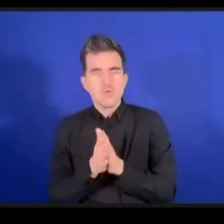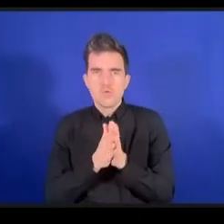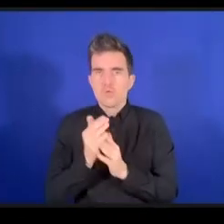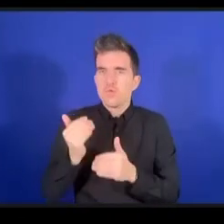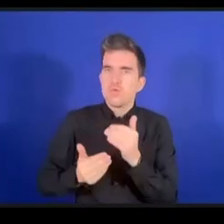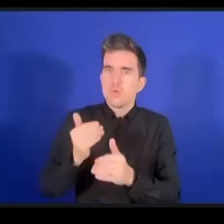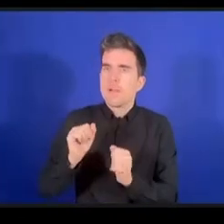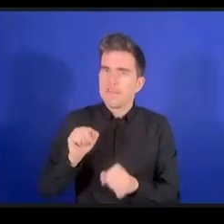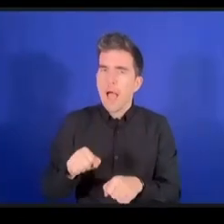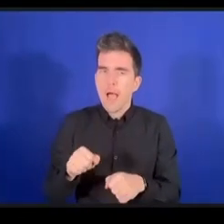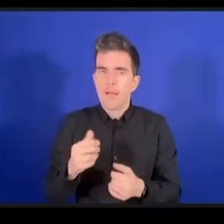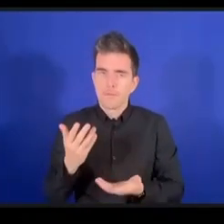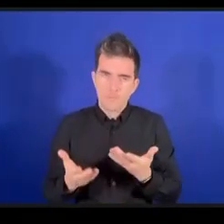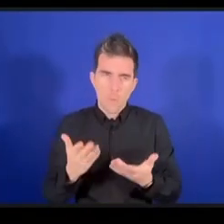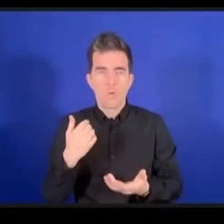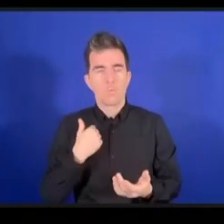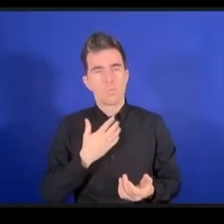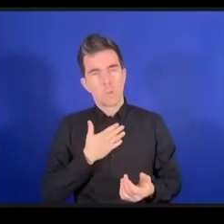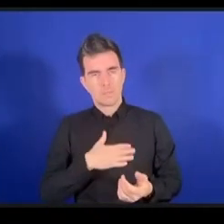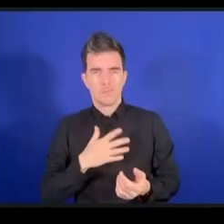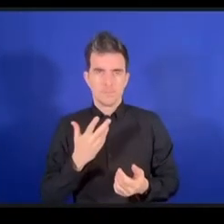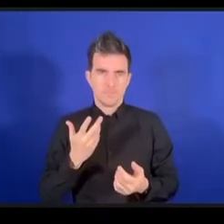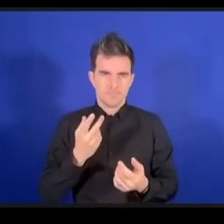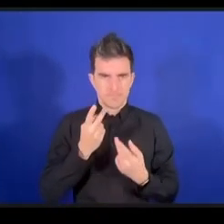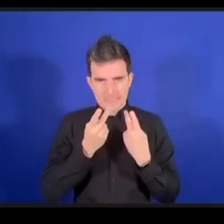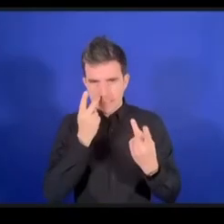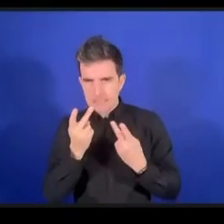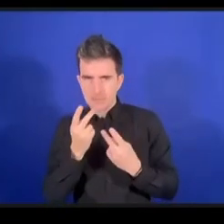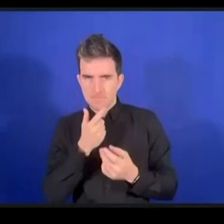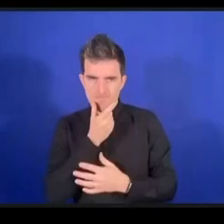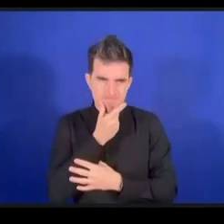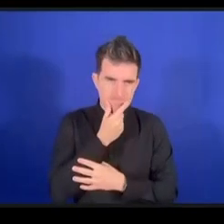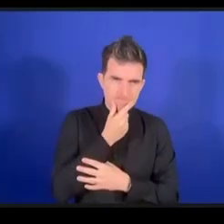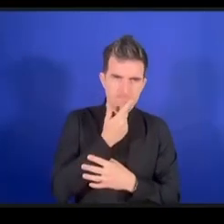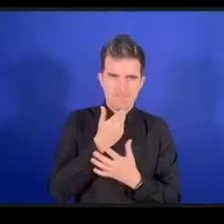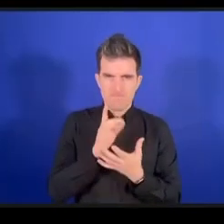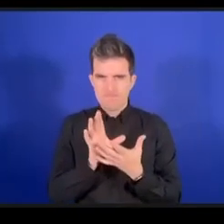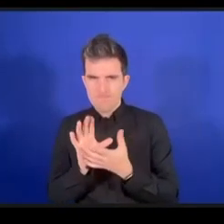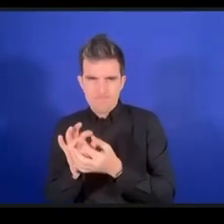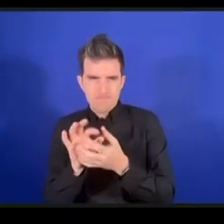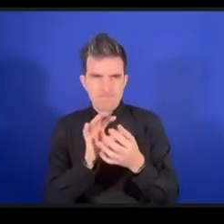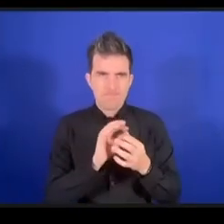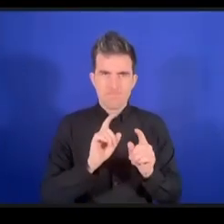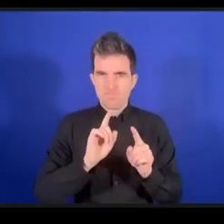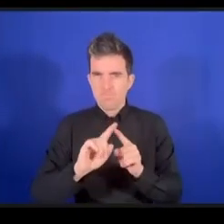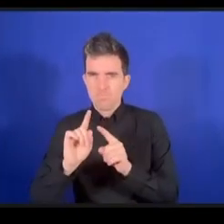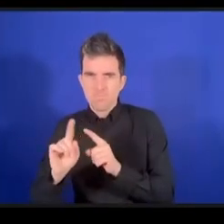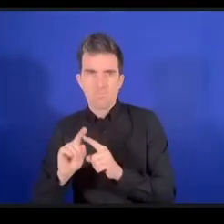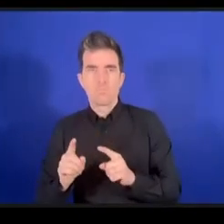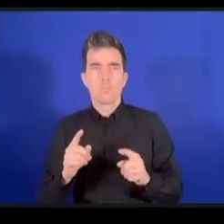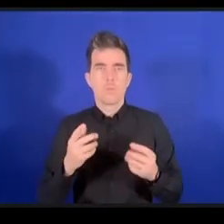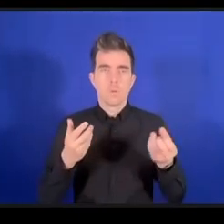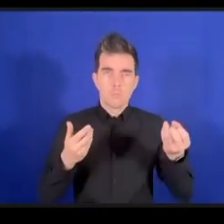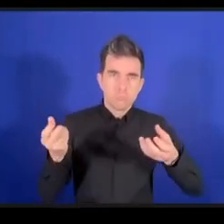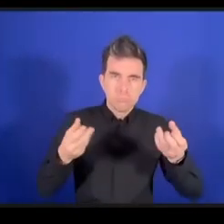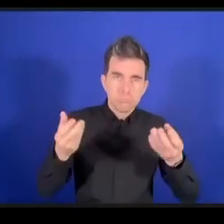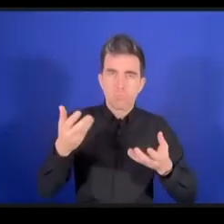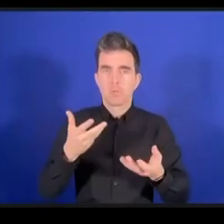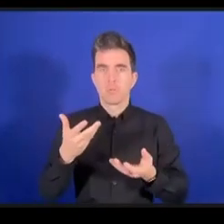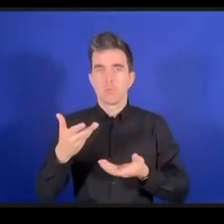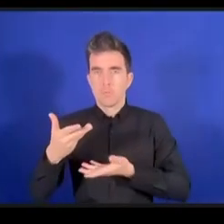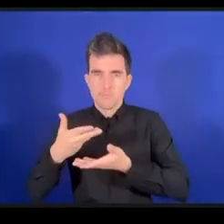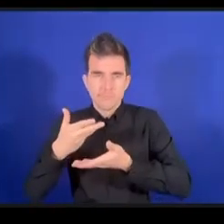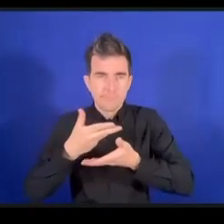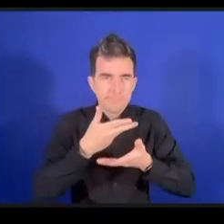نعرف كيف يمكن أن نربط بين كل هذه الأنشطة وأعتقد عندها يمكن أن